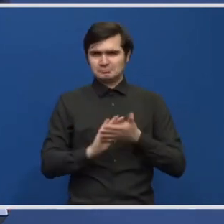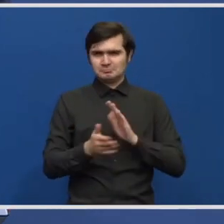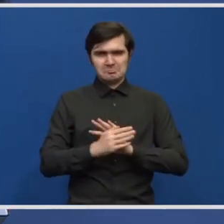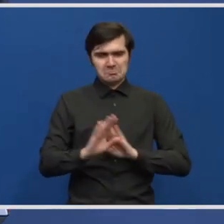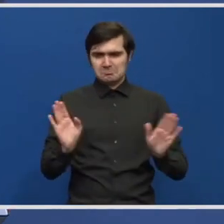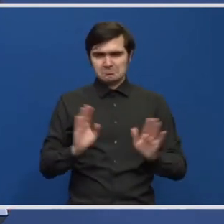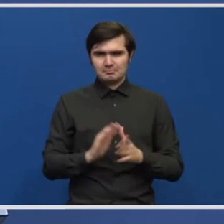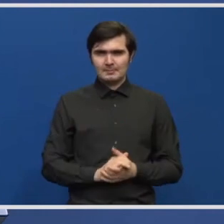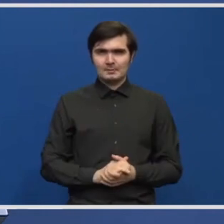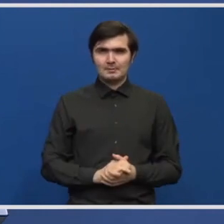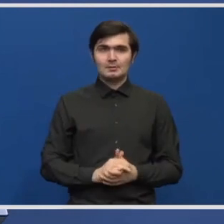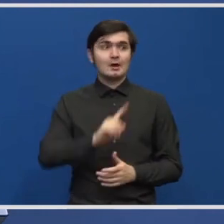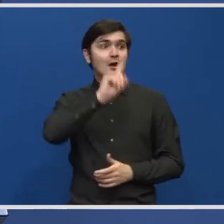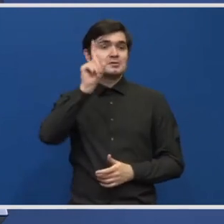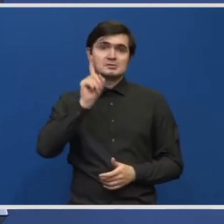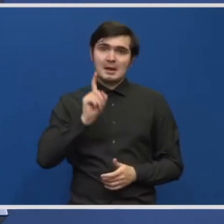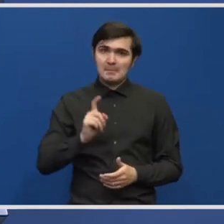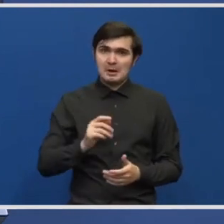sunt întrebări.